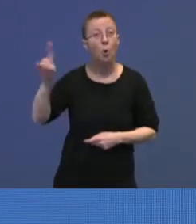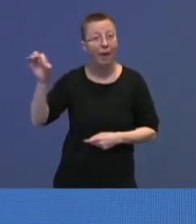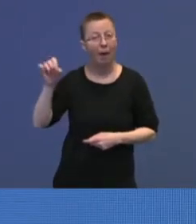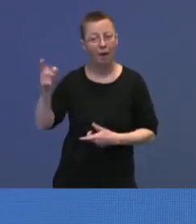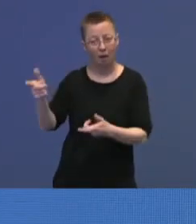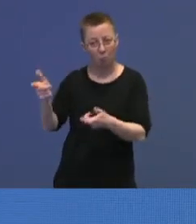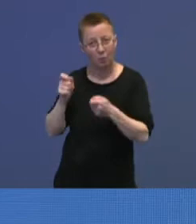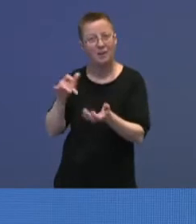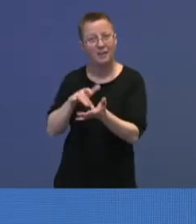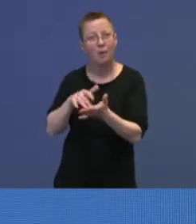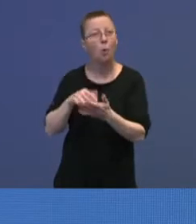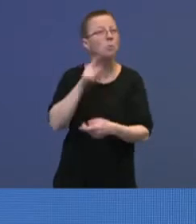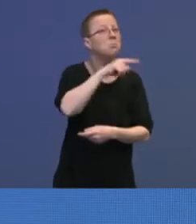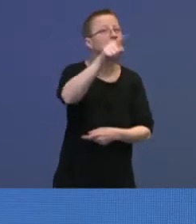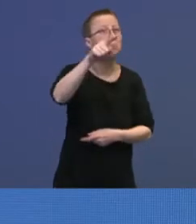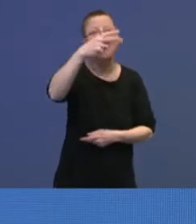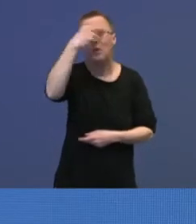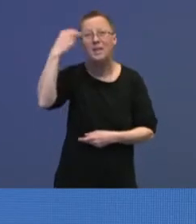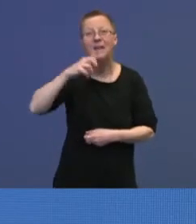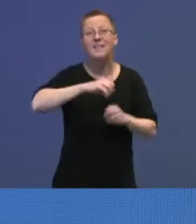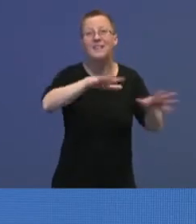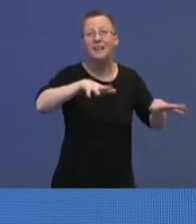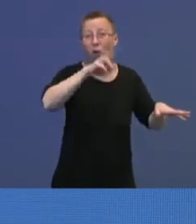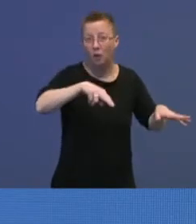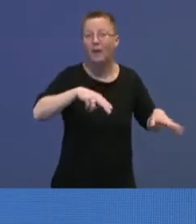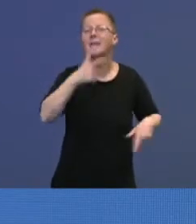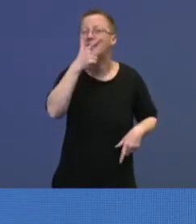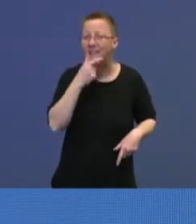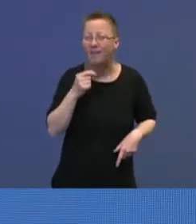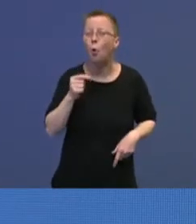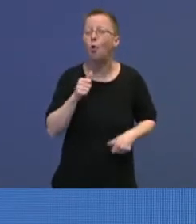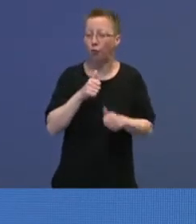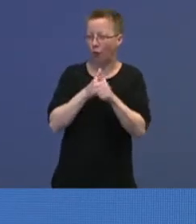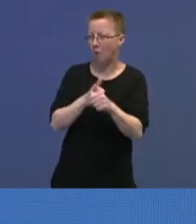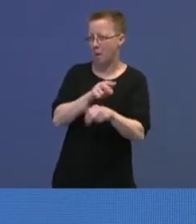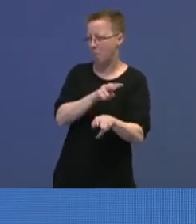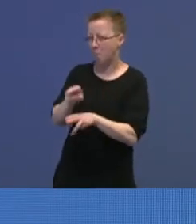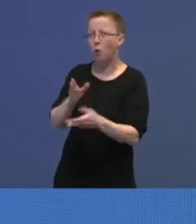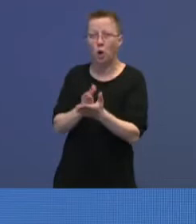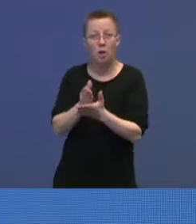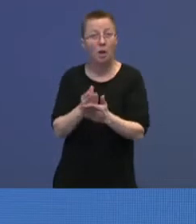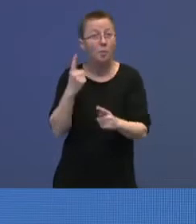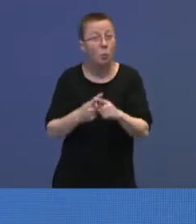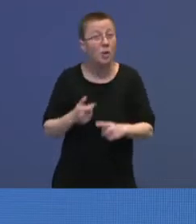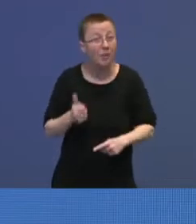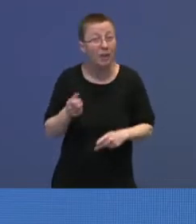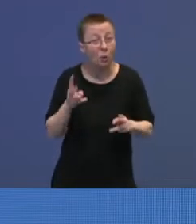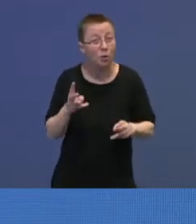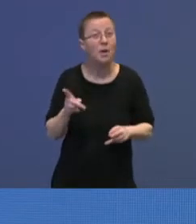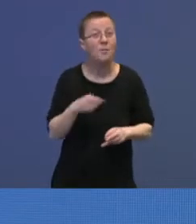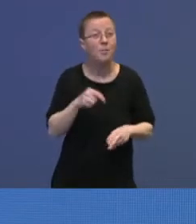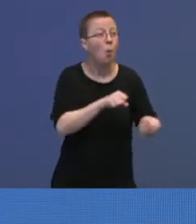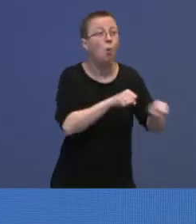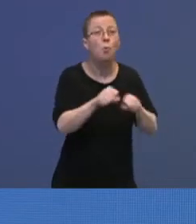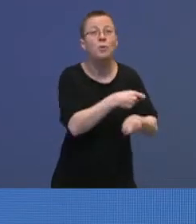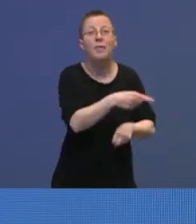politidistriktene rundt i landet er også kjent med dette og følger nøye med. Og så er det viktig at vi har med oss